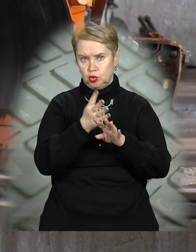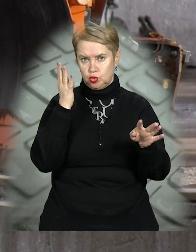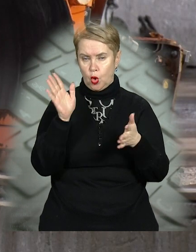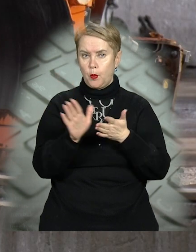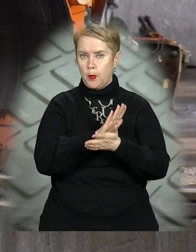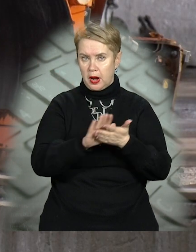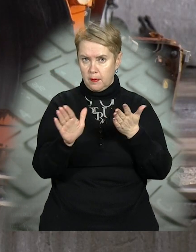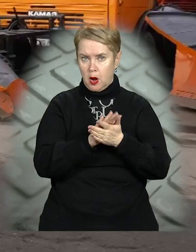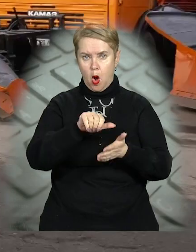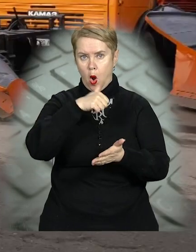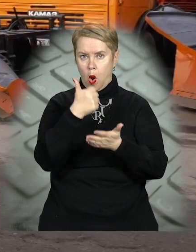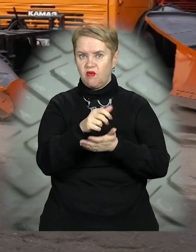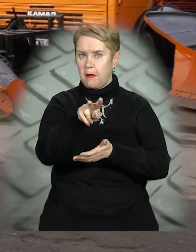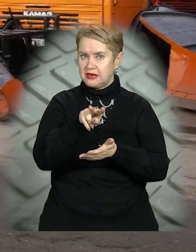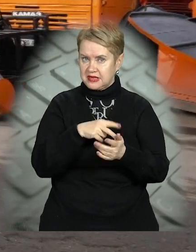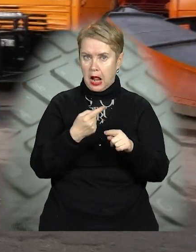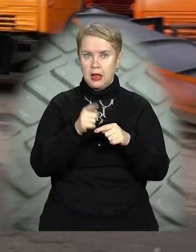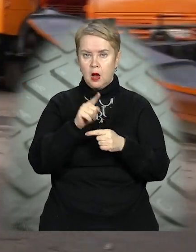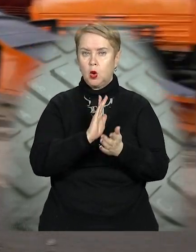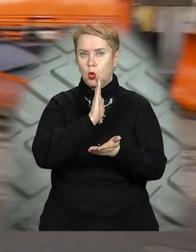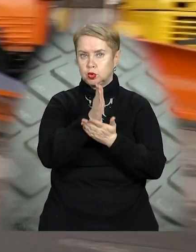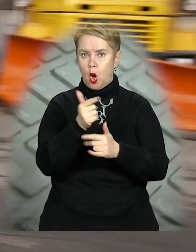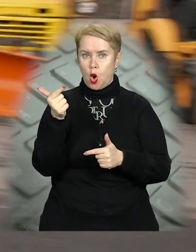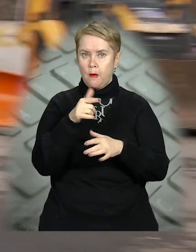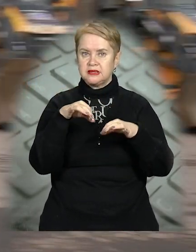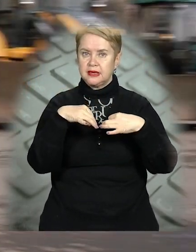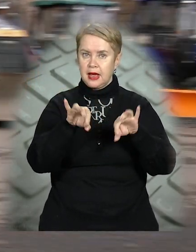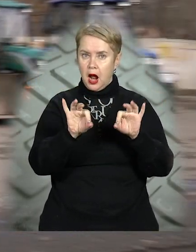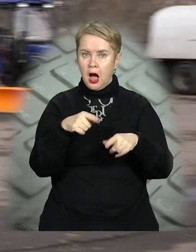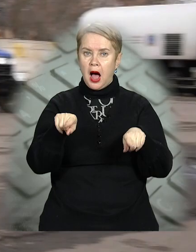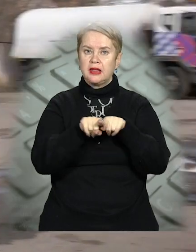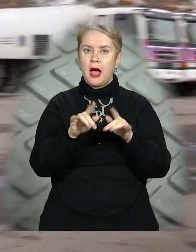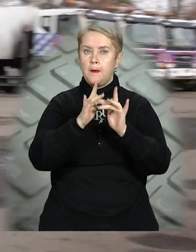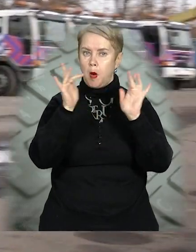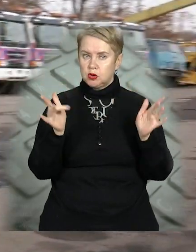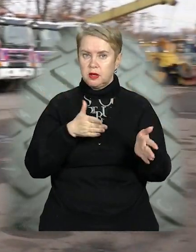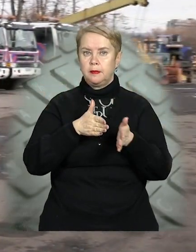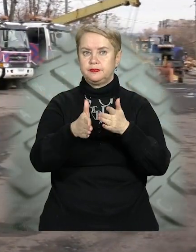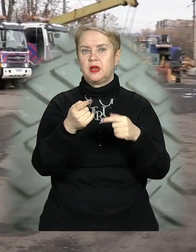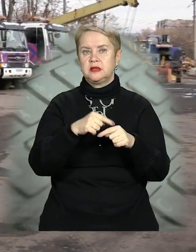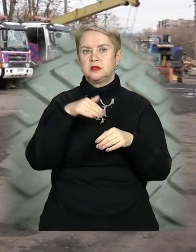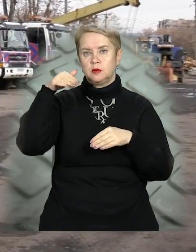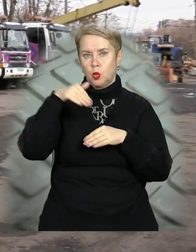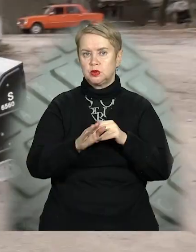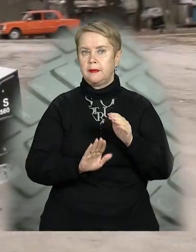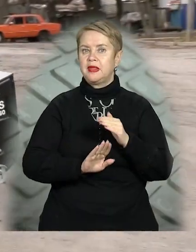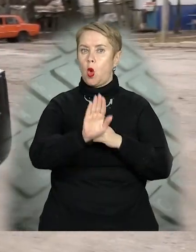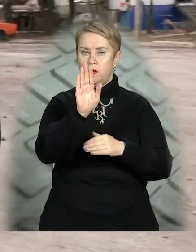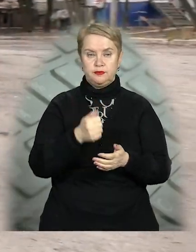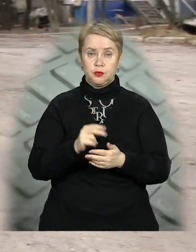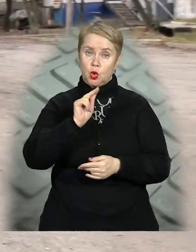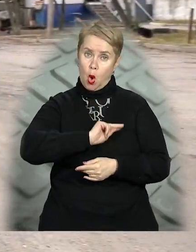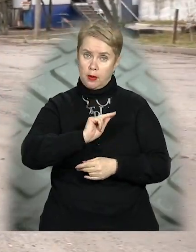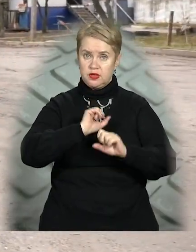прибиратимуть головні магістралі, якими курсує громадський транспорт, а також мости, шляхопроводи, спуски та підйоми. До